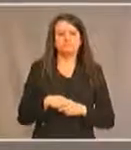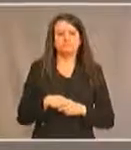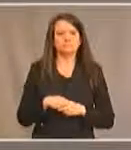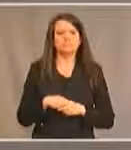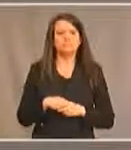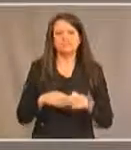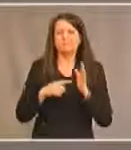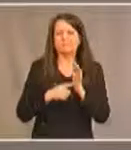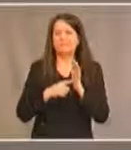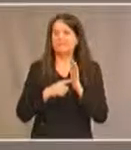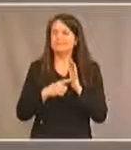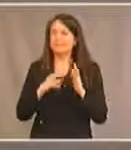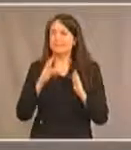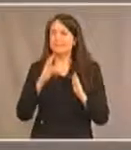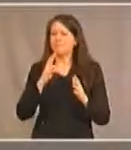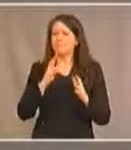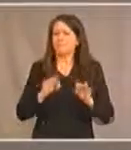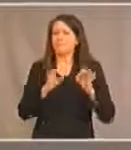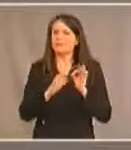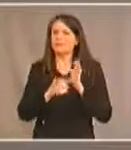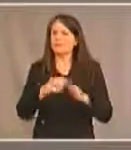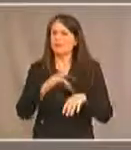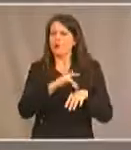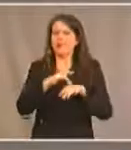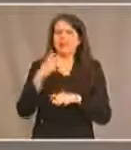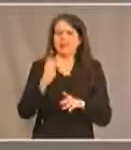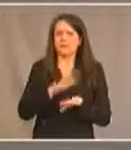je donne un exemple très explicite de ce genre de situation